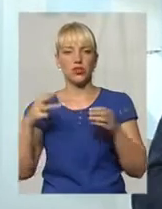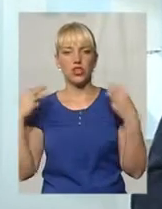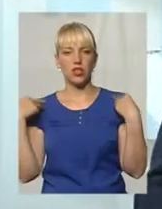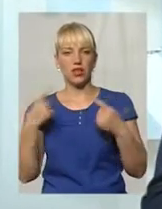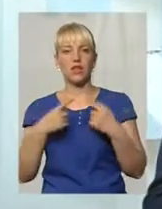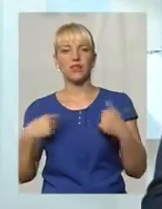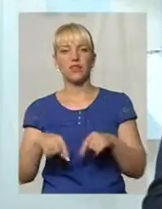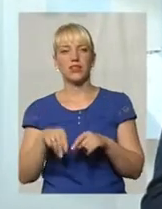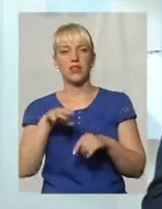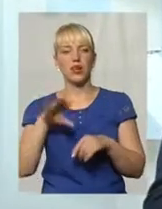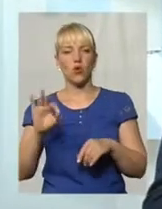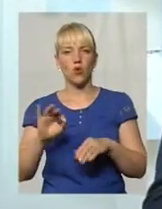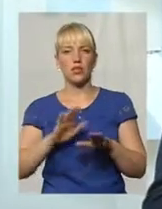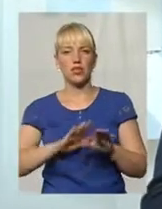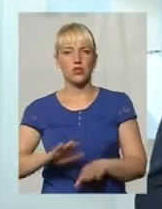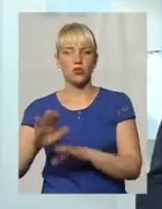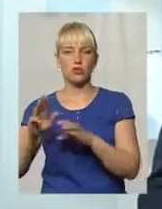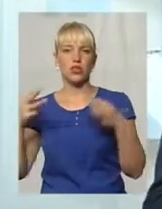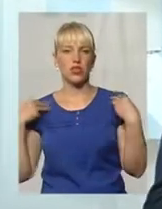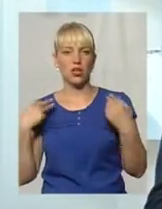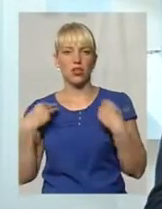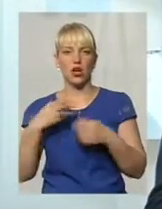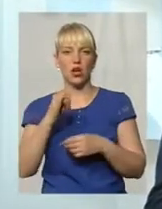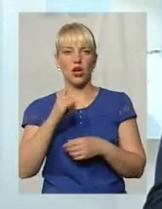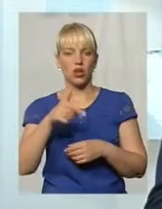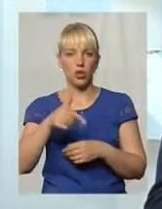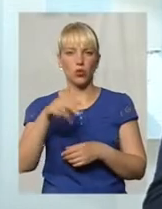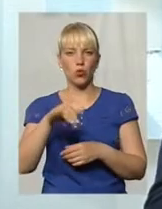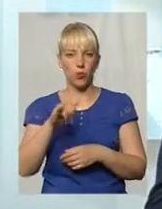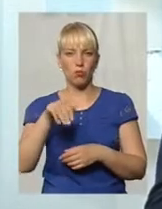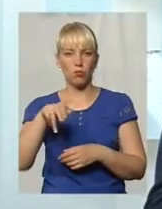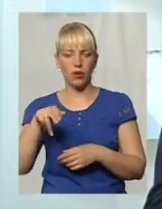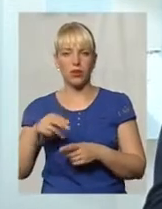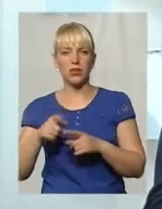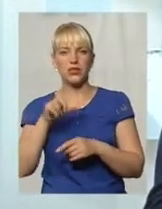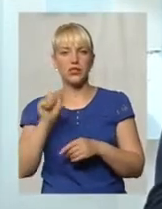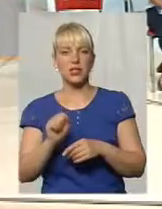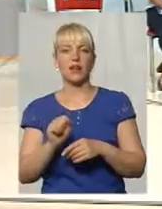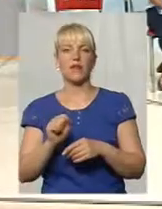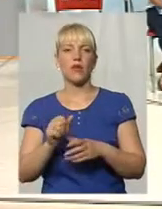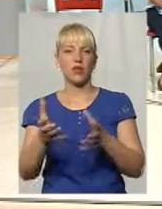ТВО-заступнику начальнику одного з відділень ГУП Хмельницької області за одержання також